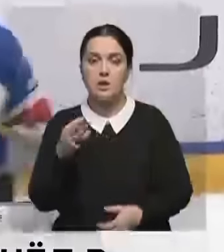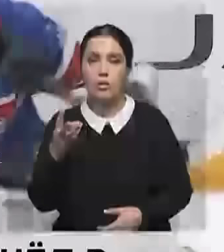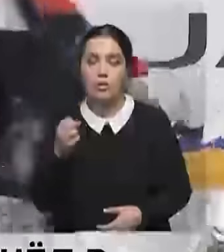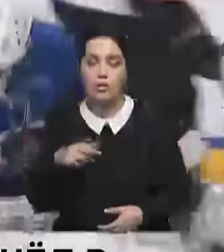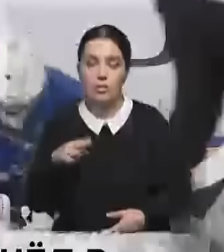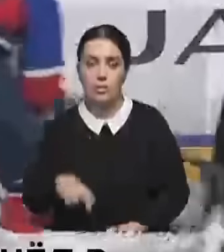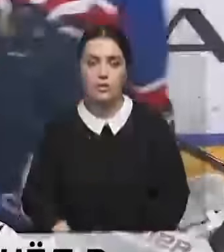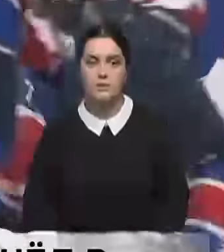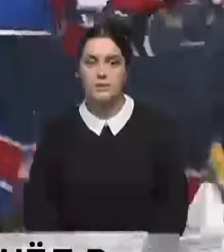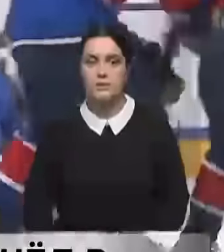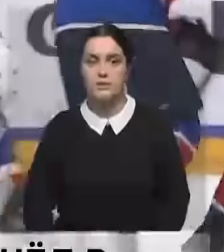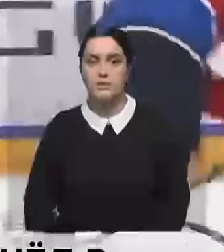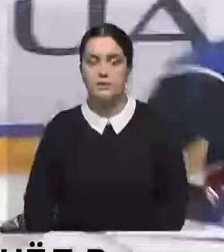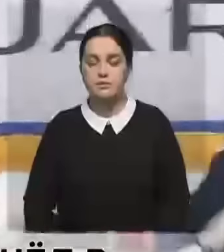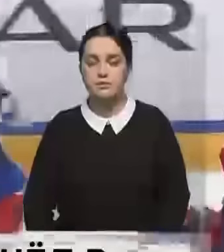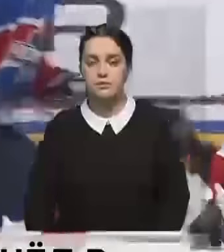команда «Намат».